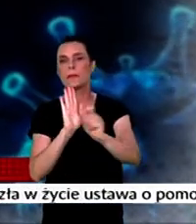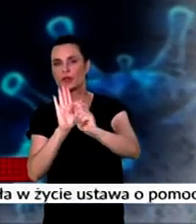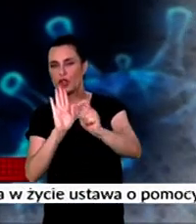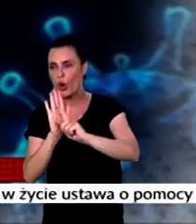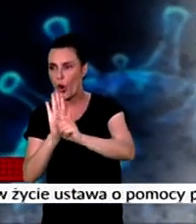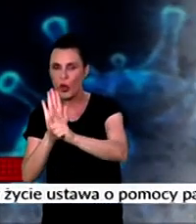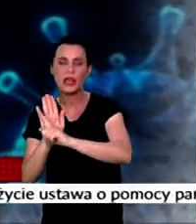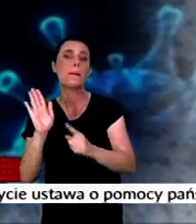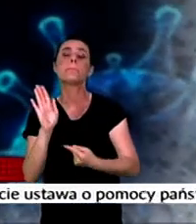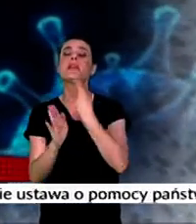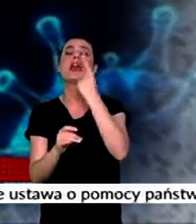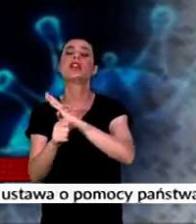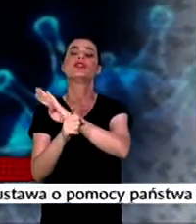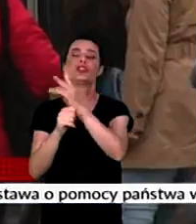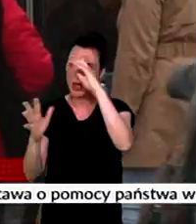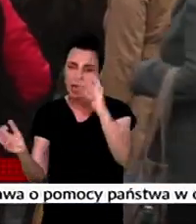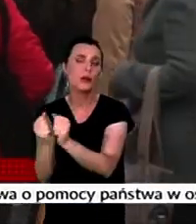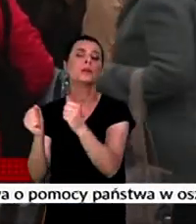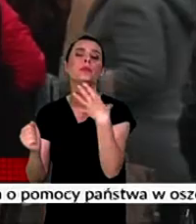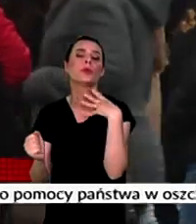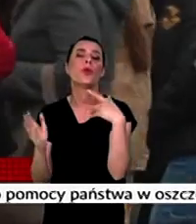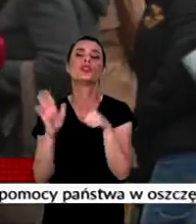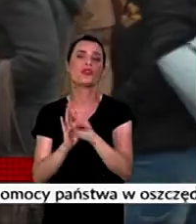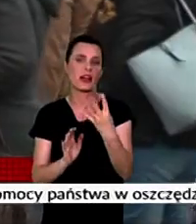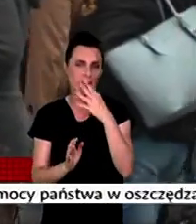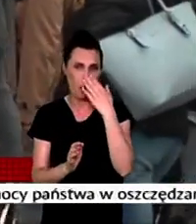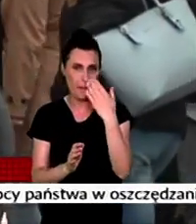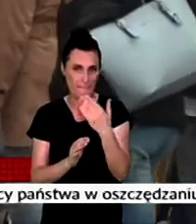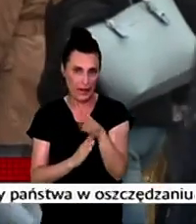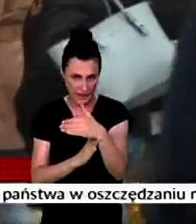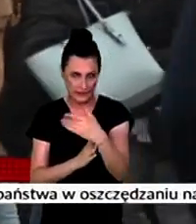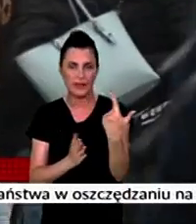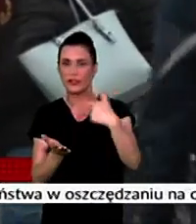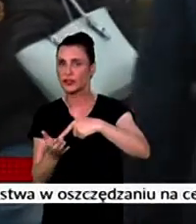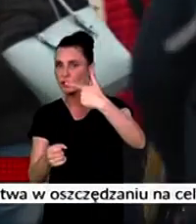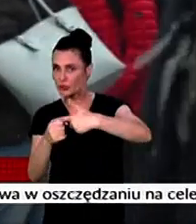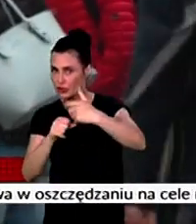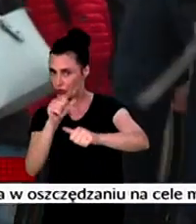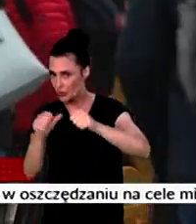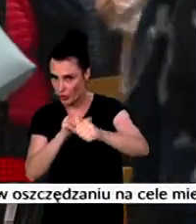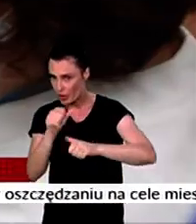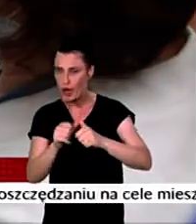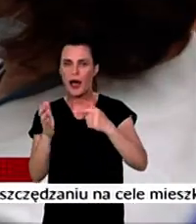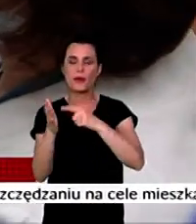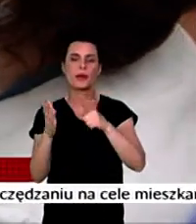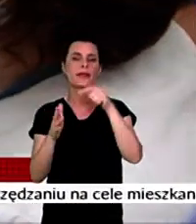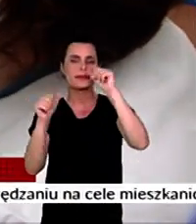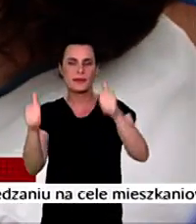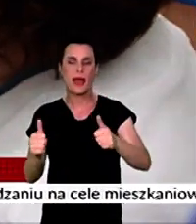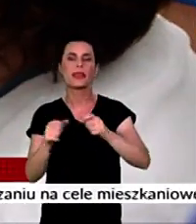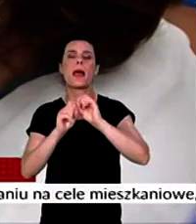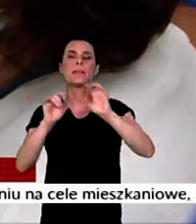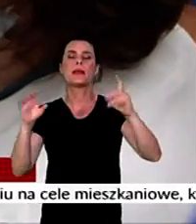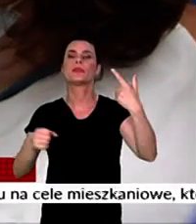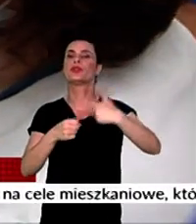Pierwszy przypadek COVID-19 w Polsce został potwierdzony 4 marca 2020 roku. Stan epidemii ogłoszono